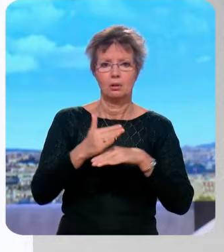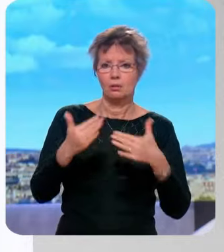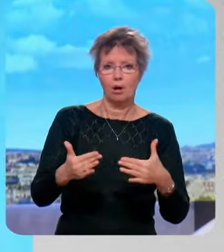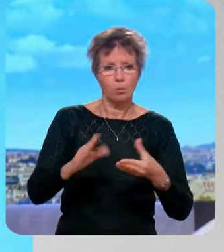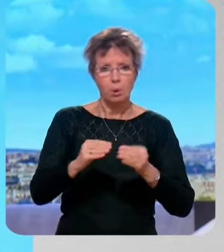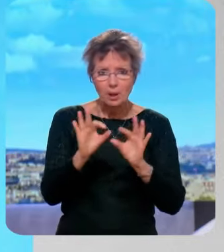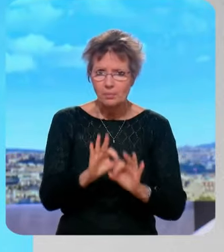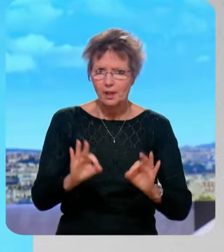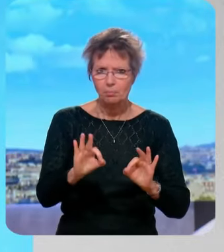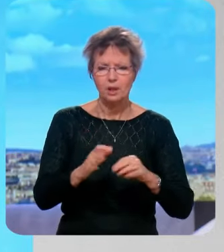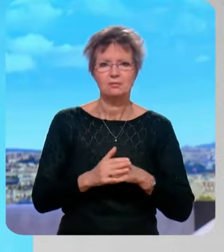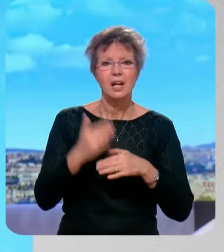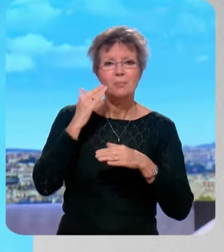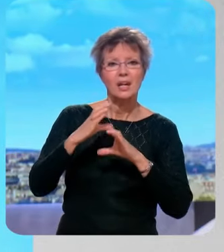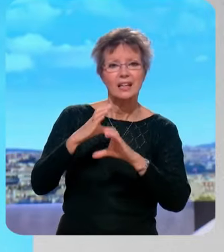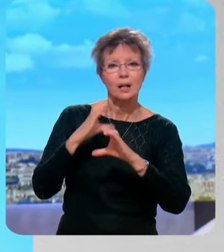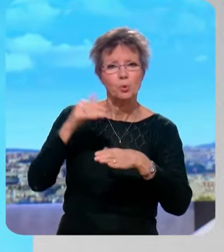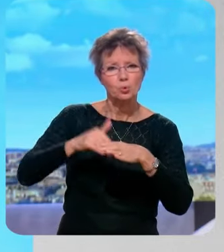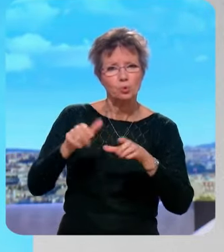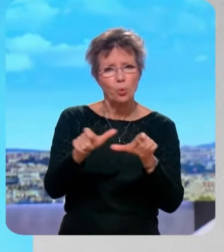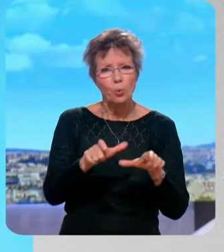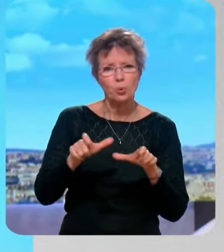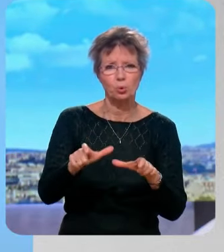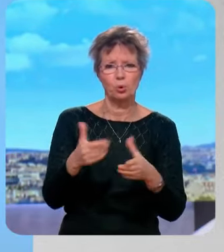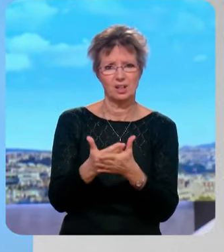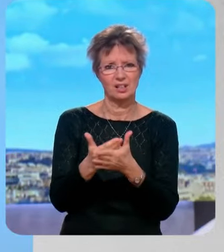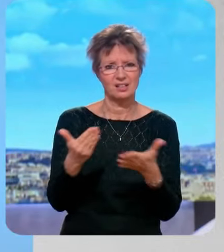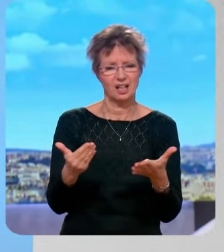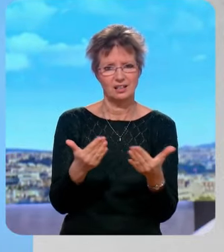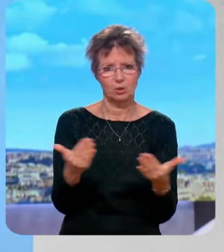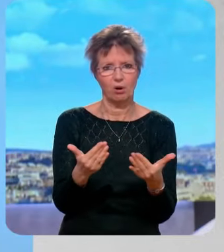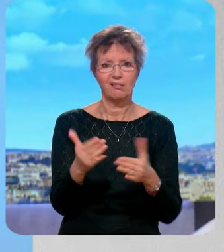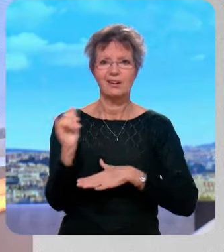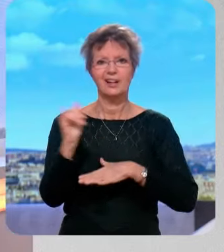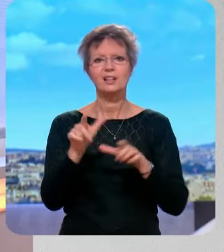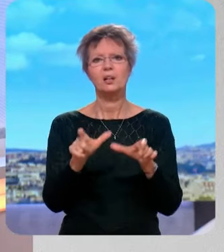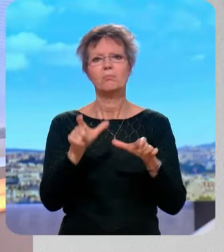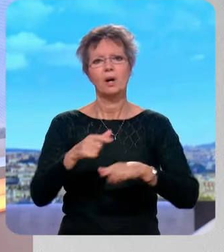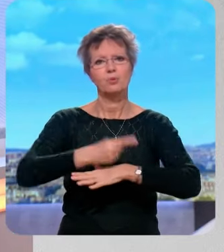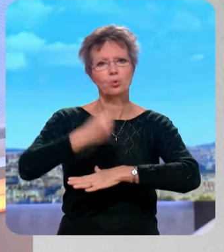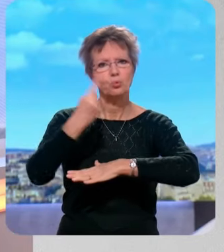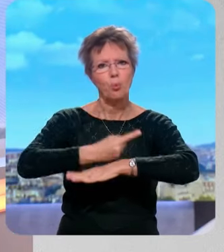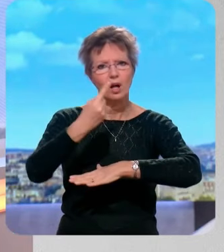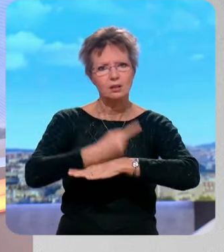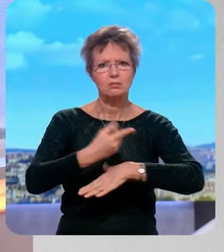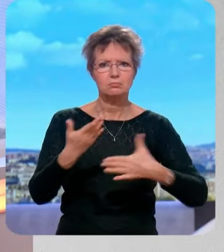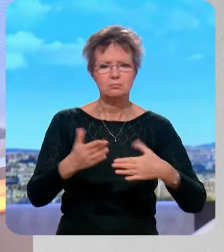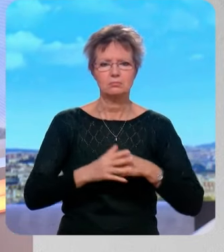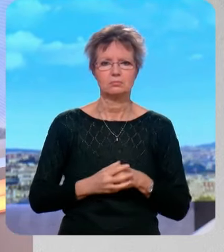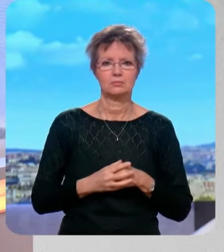difficultés majeures. Mais contrôler les contenus des camions, c'est respecter les biens et les personnes ou – semble-t-il, c le rôle des douanes, c'est le rôle des services, et d'ailleurs ils vont